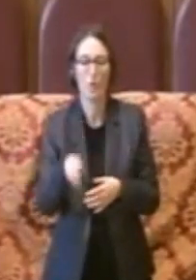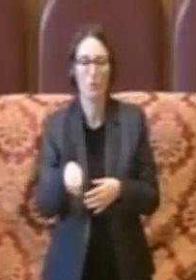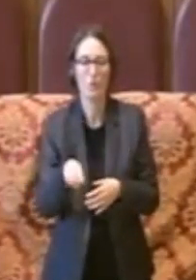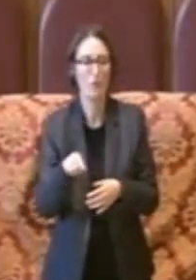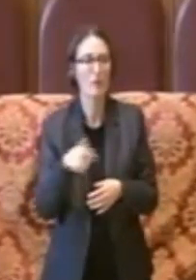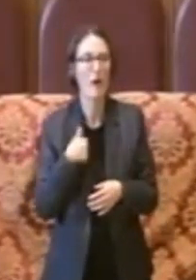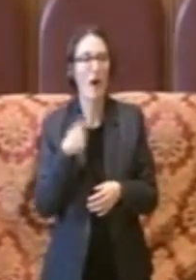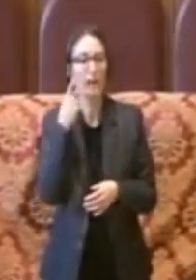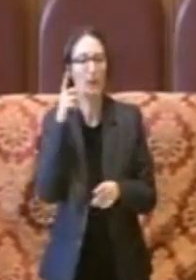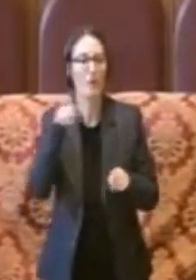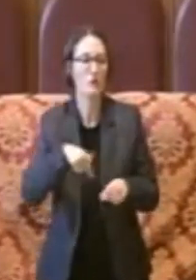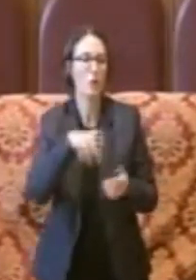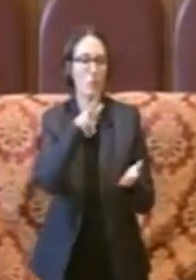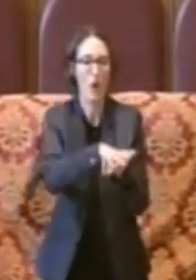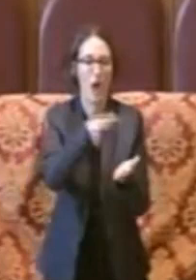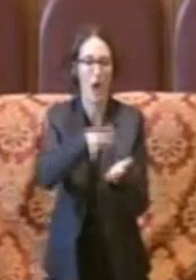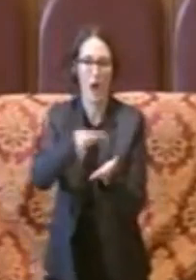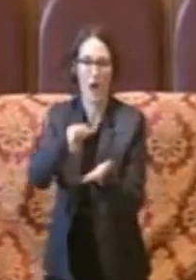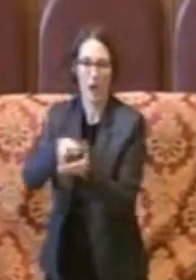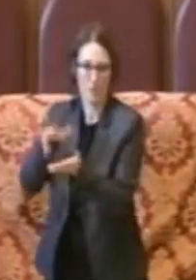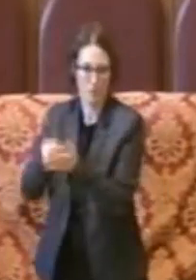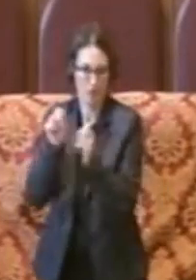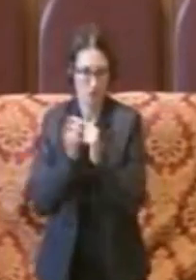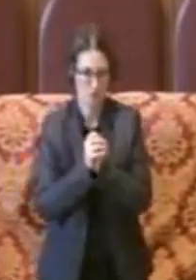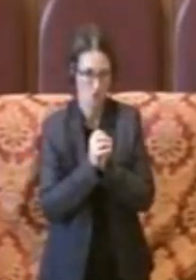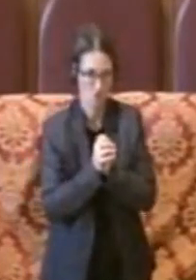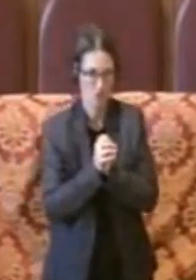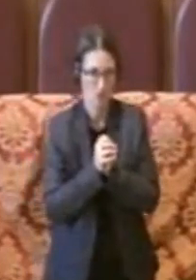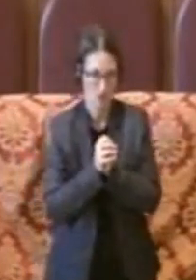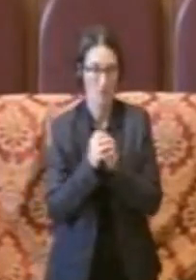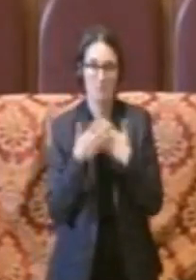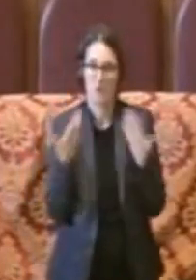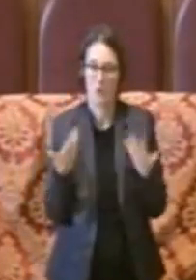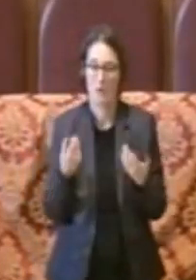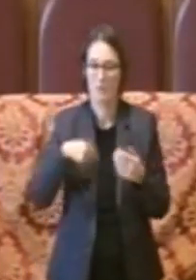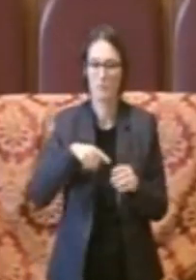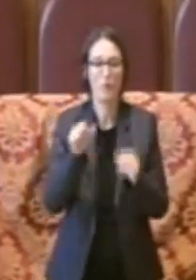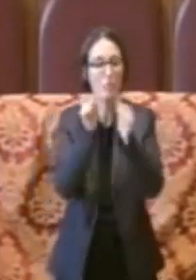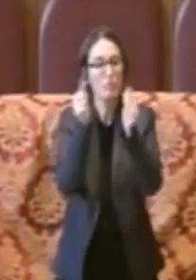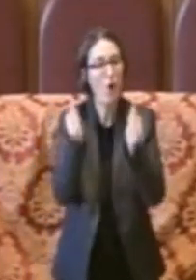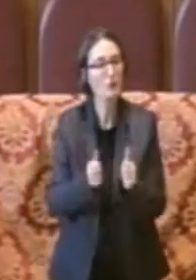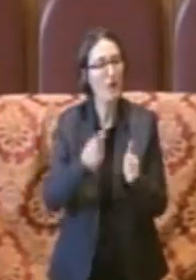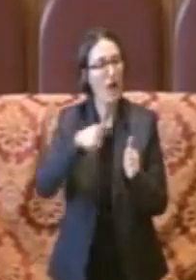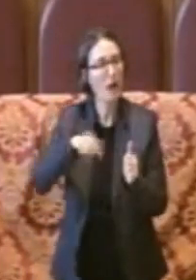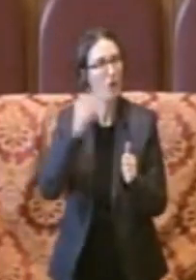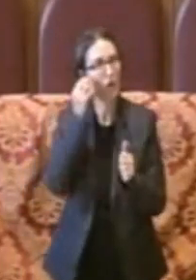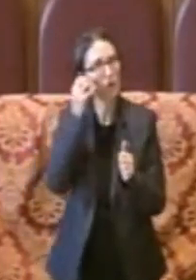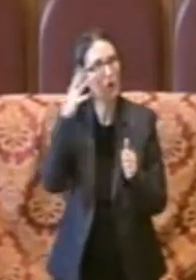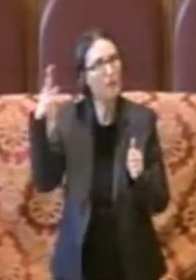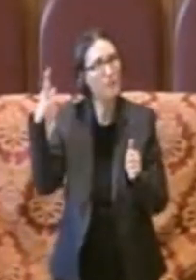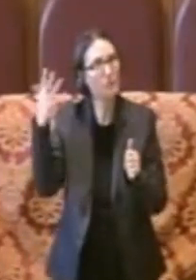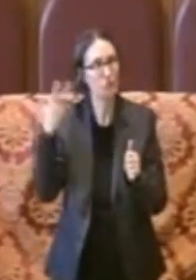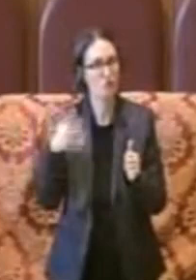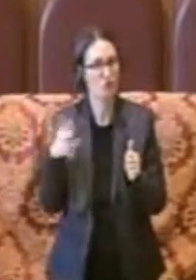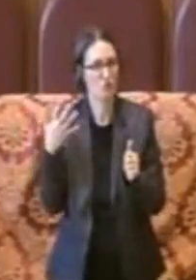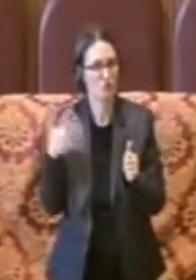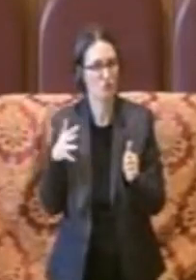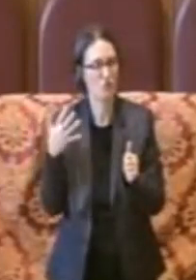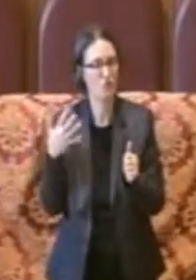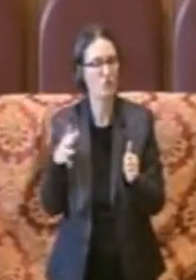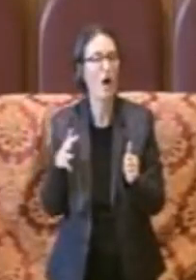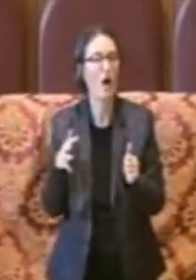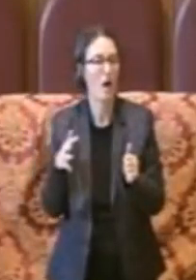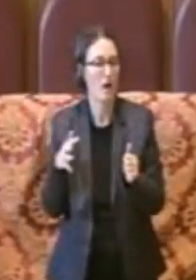insomma approvati. Quindi il modello che noi abbiamo immaginato e questo lo abbiamo immaginato